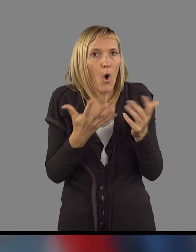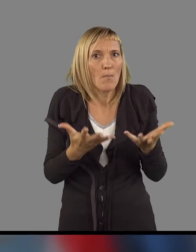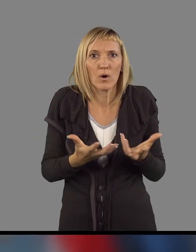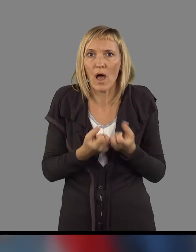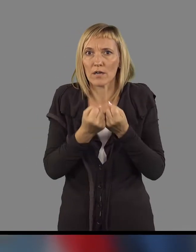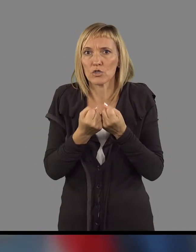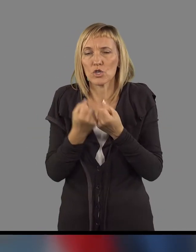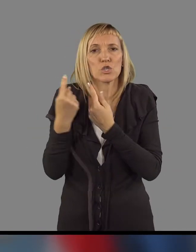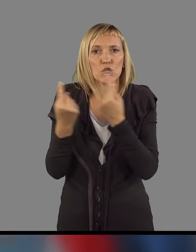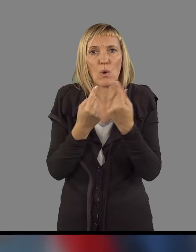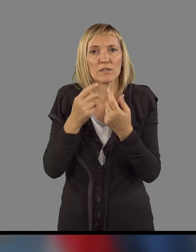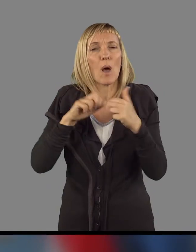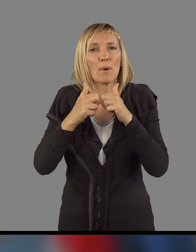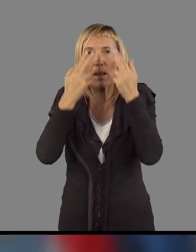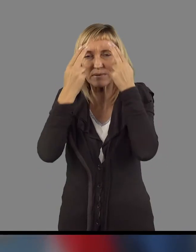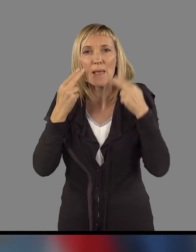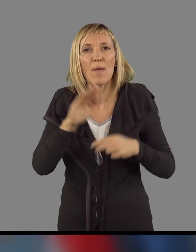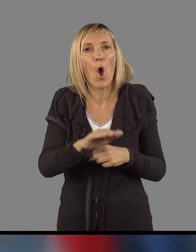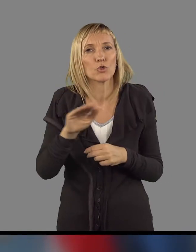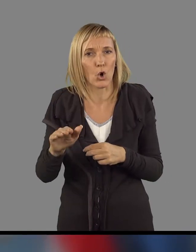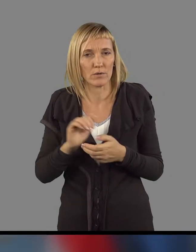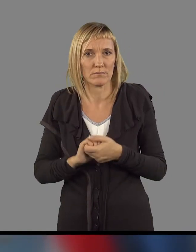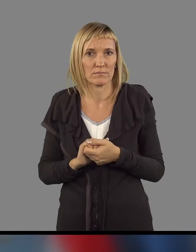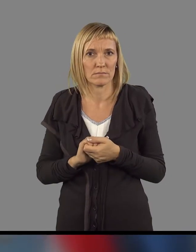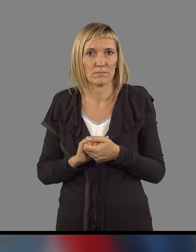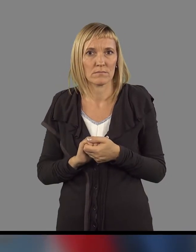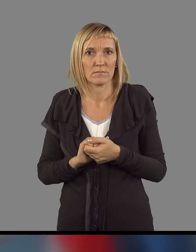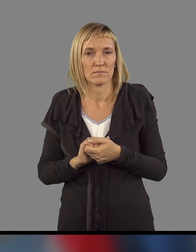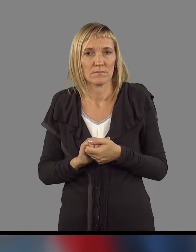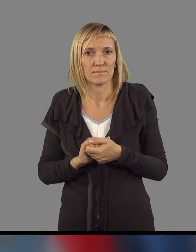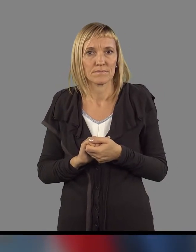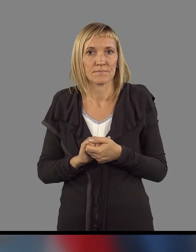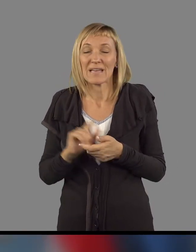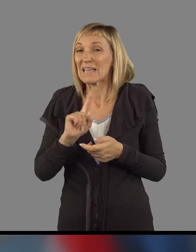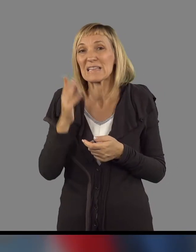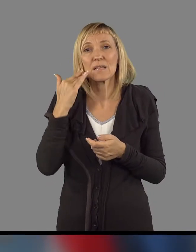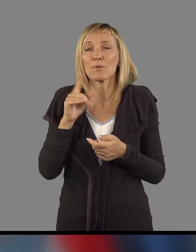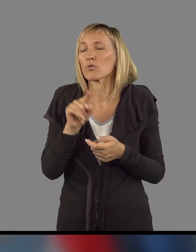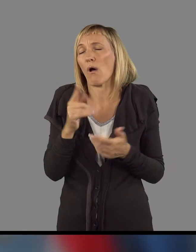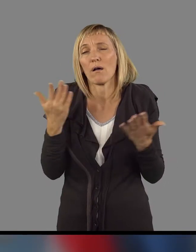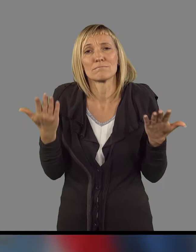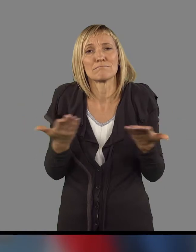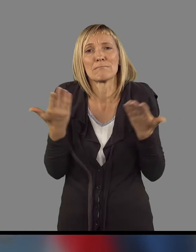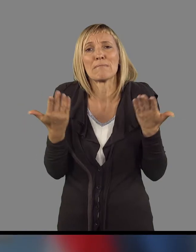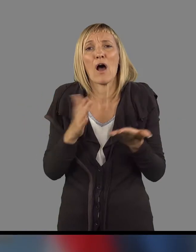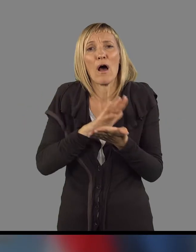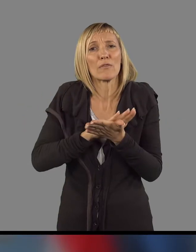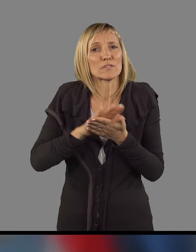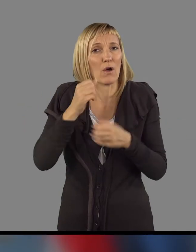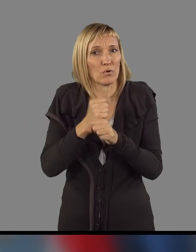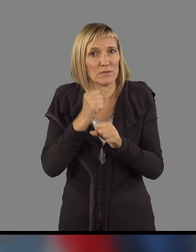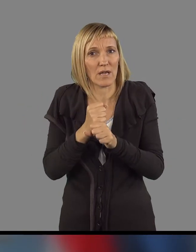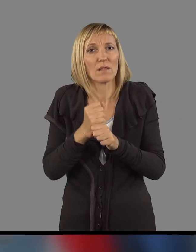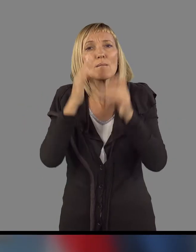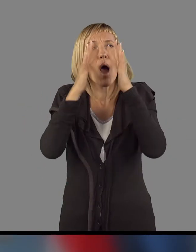reševati tudi to problematiko. in seveda ni bilo najlažje in na